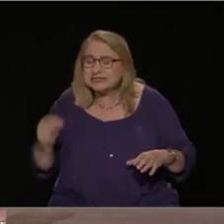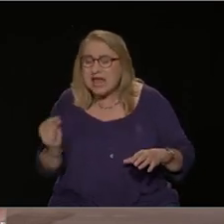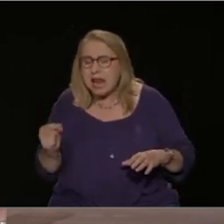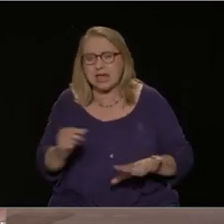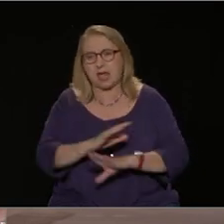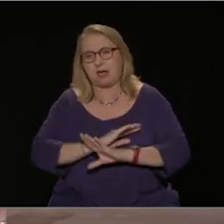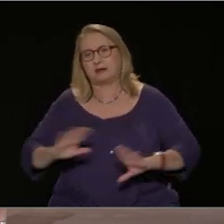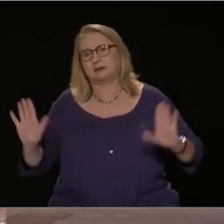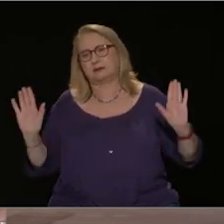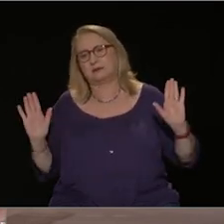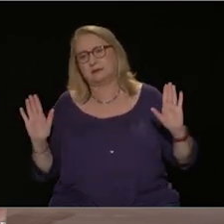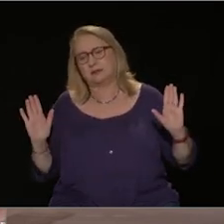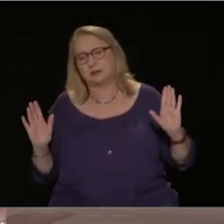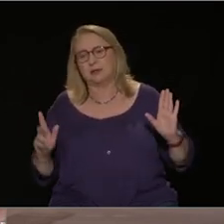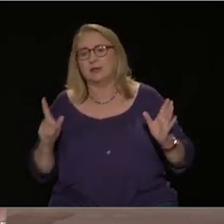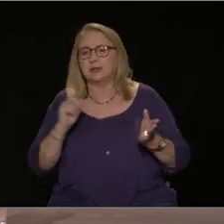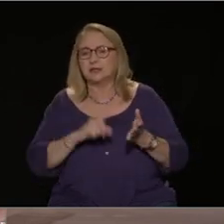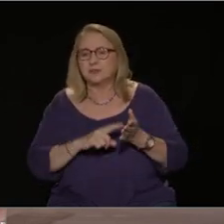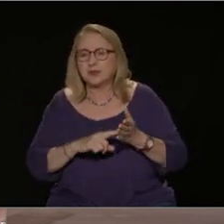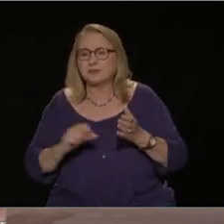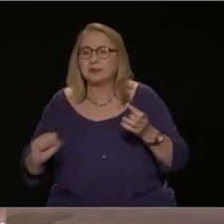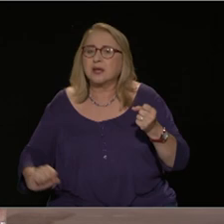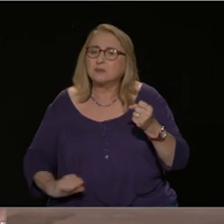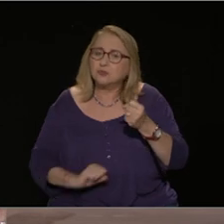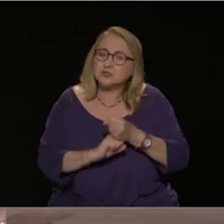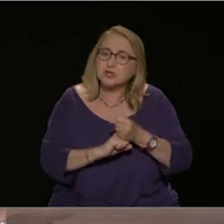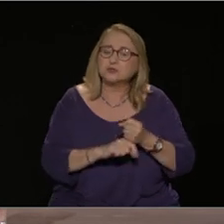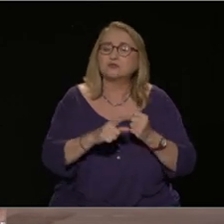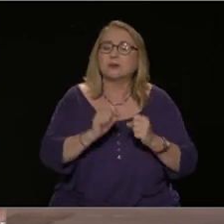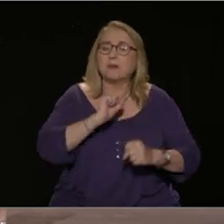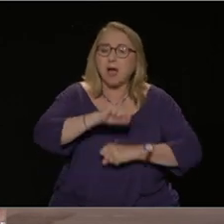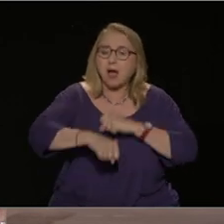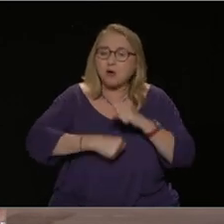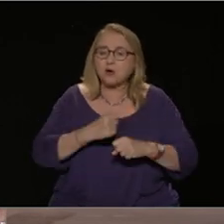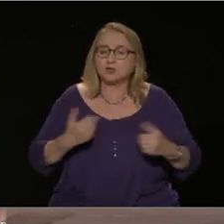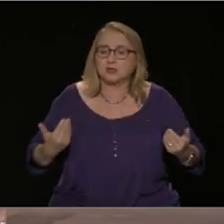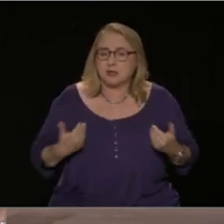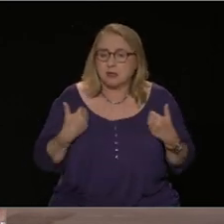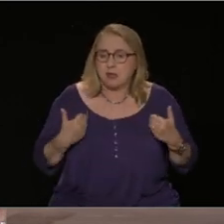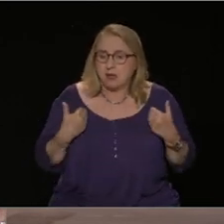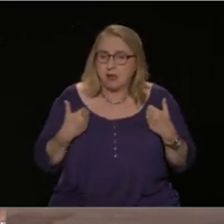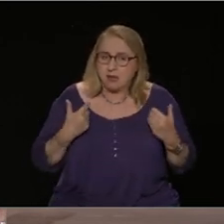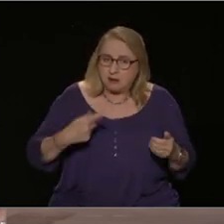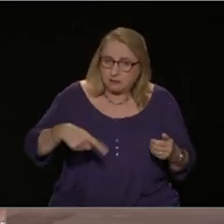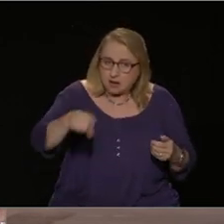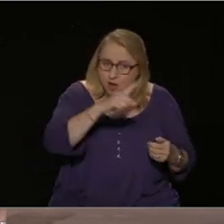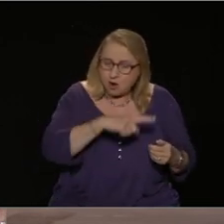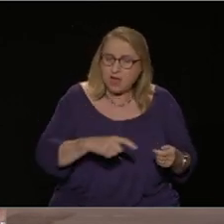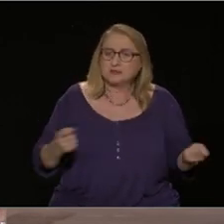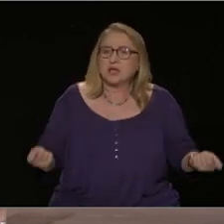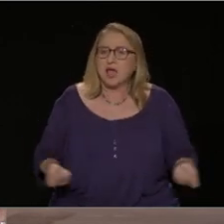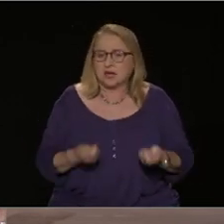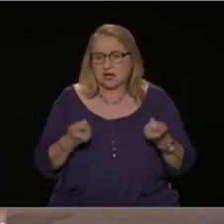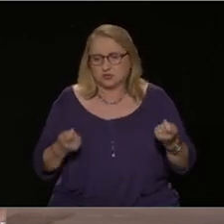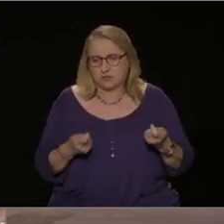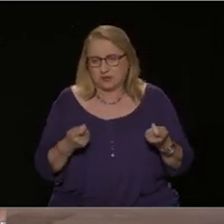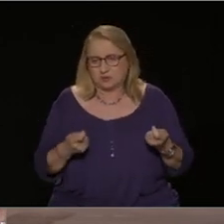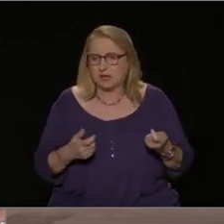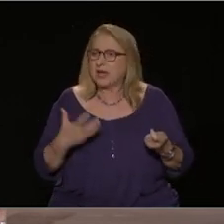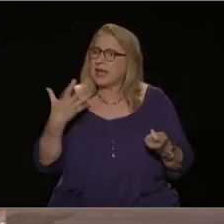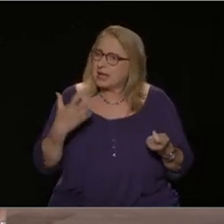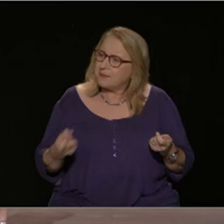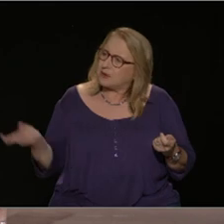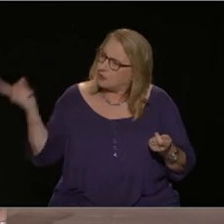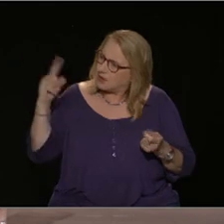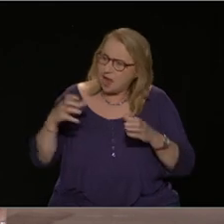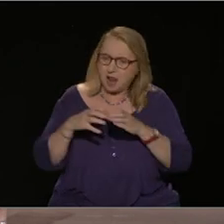η πάλη των εργαζομένων και της νεολαίας. Υπάρχει βέβαια και η πιο μικρή αντιπολίτευση, έτσι τα άλλα κόμματα,